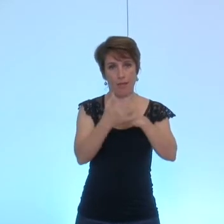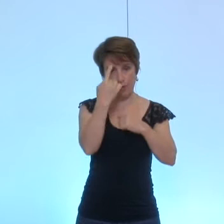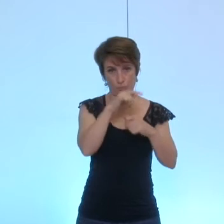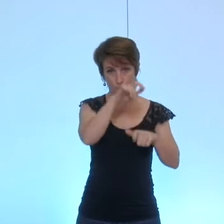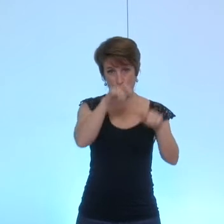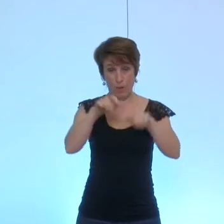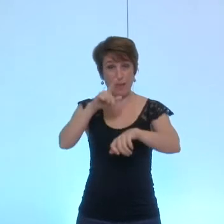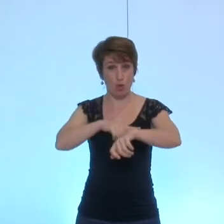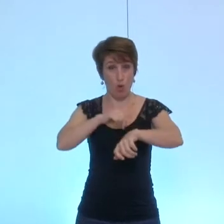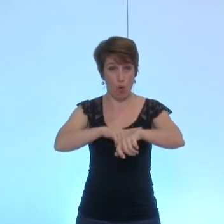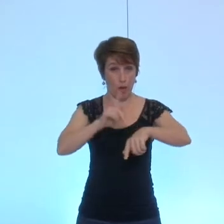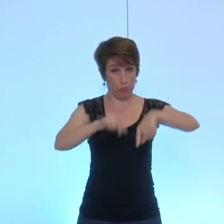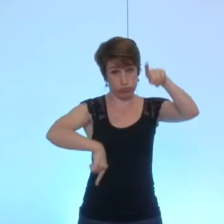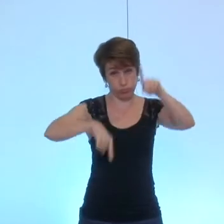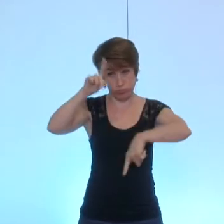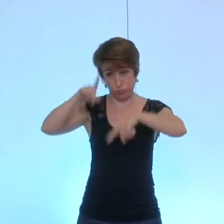qui ont des horaires atypiques